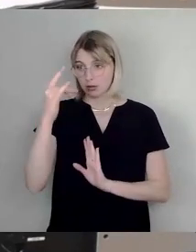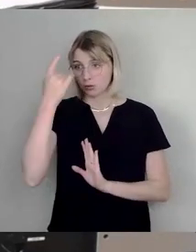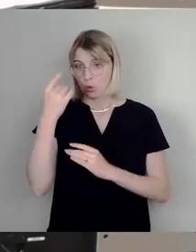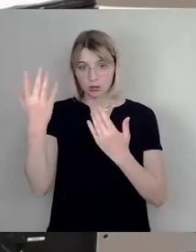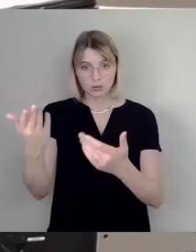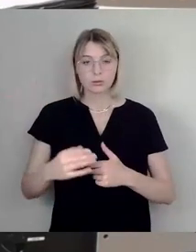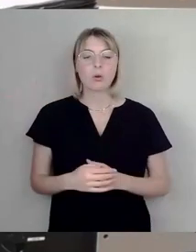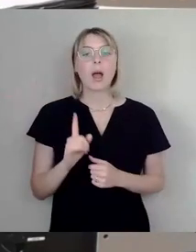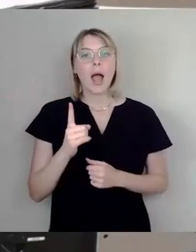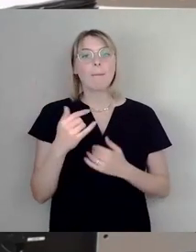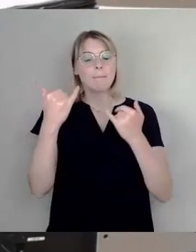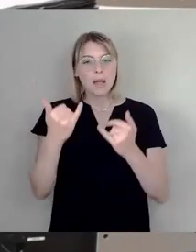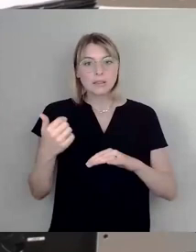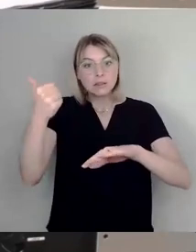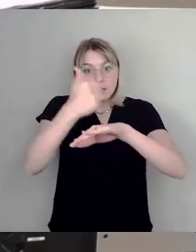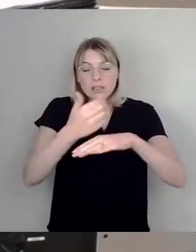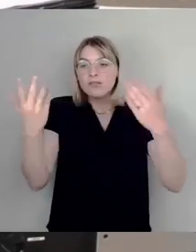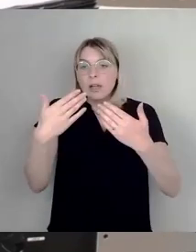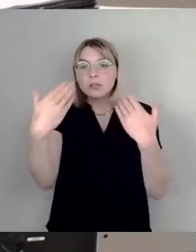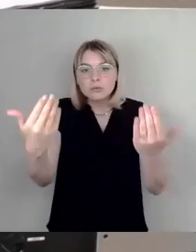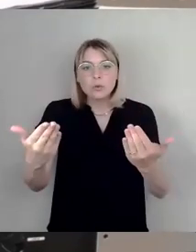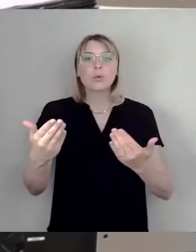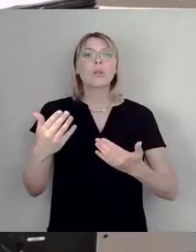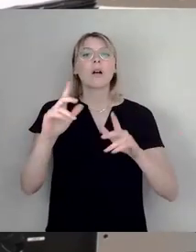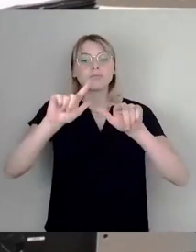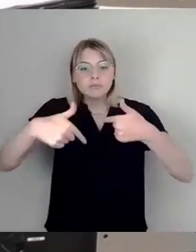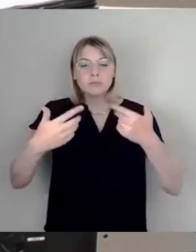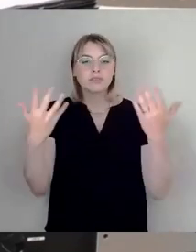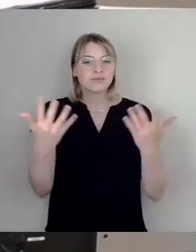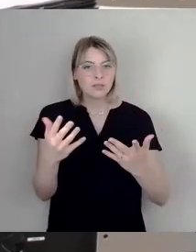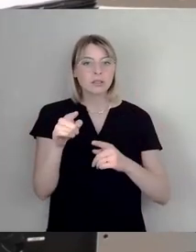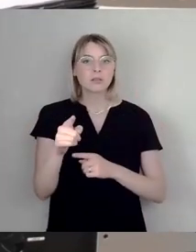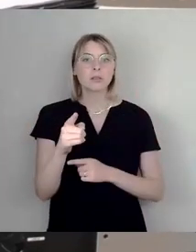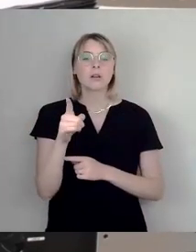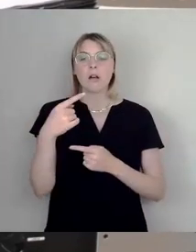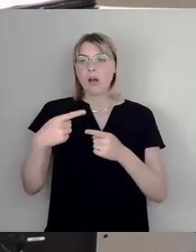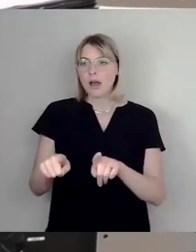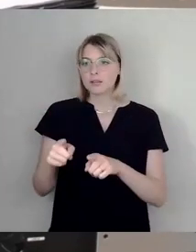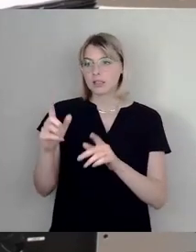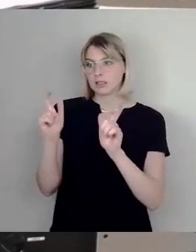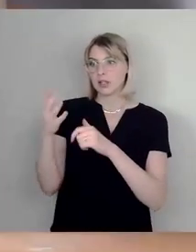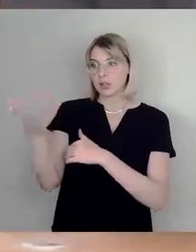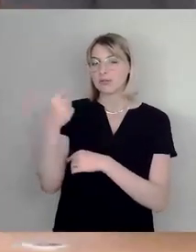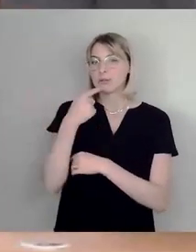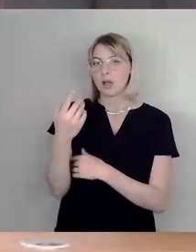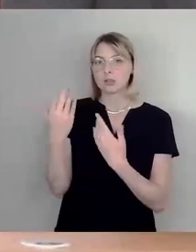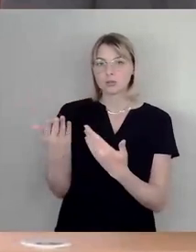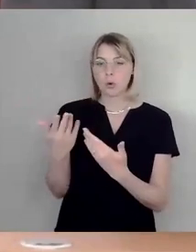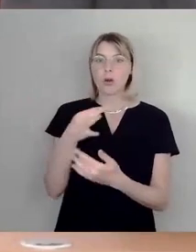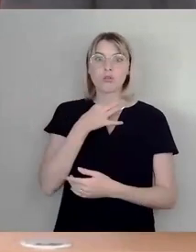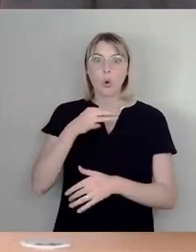ist so der Gipfel der Dekadenz der Gesellschaft, wenn sie anfängt, im Prinzip, wenn schon am anderen Ende der Gesellschaft Not herrscht,